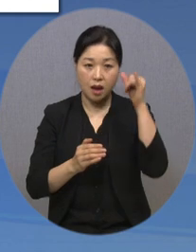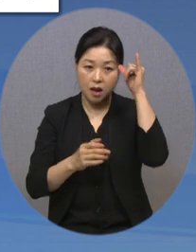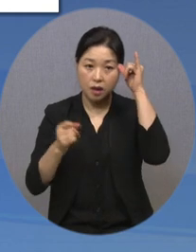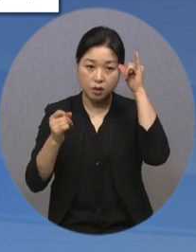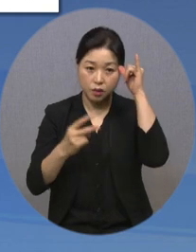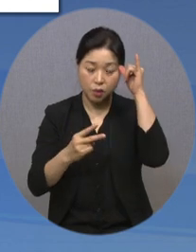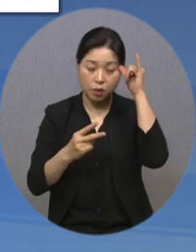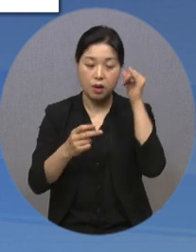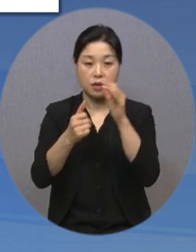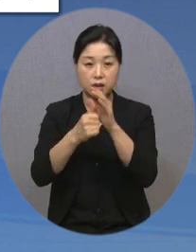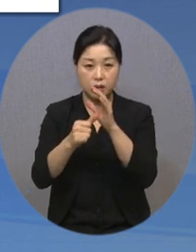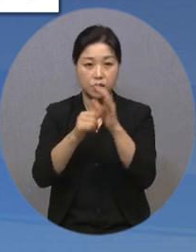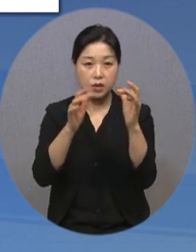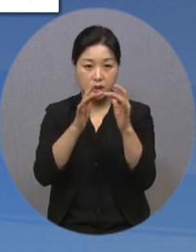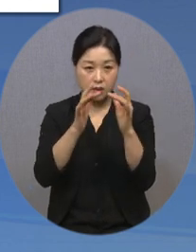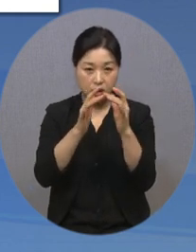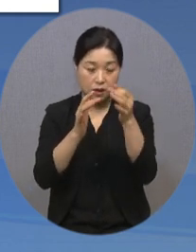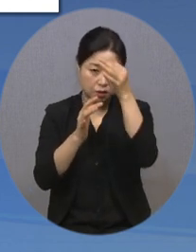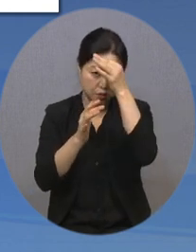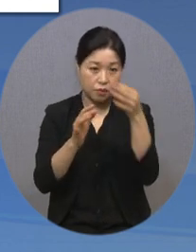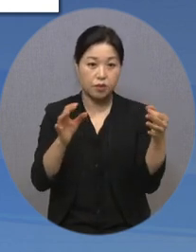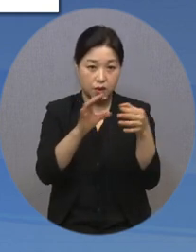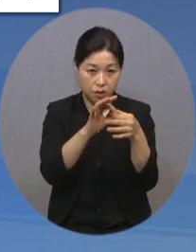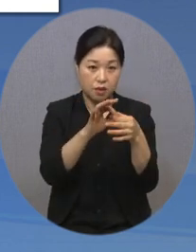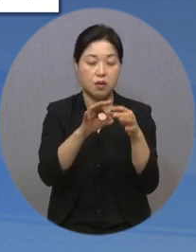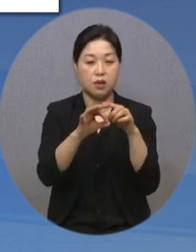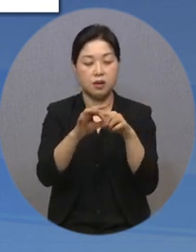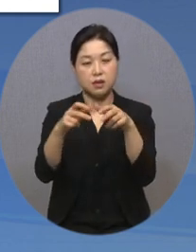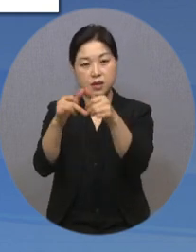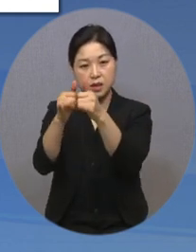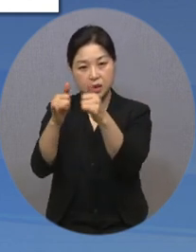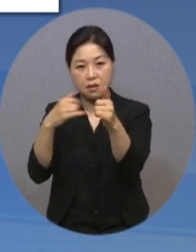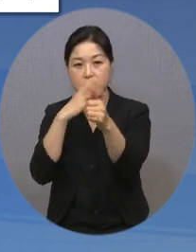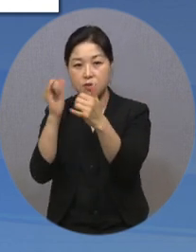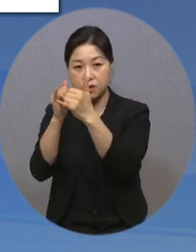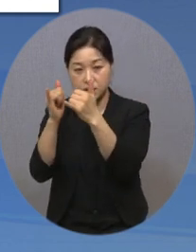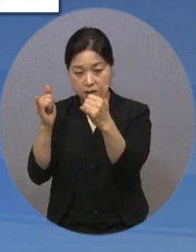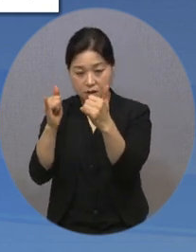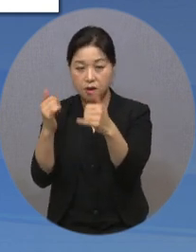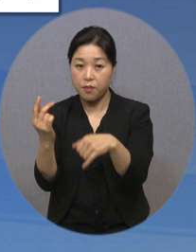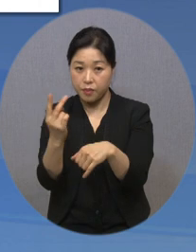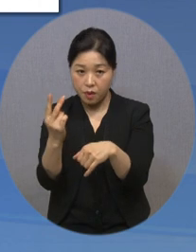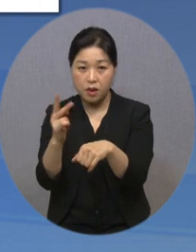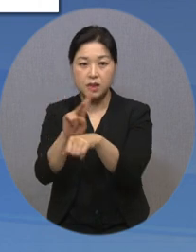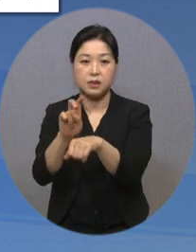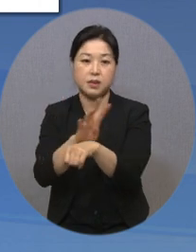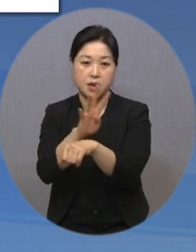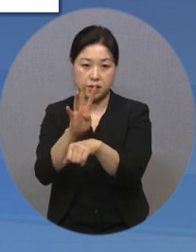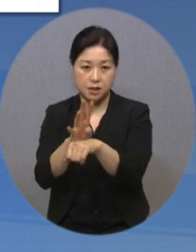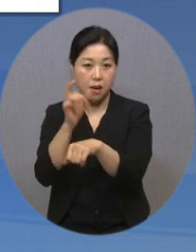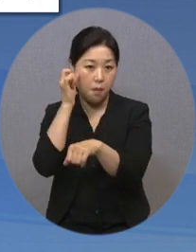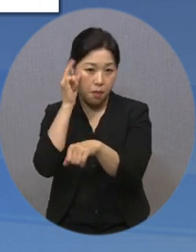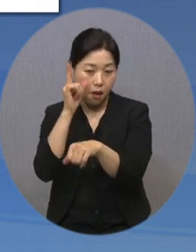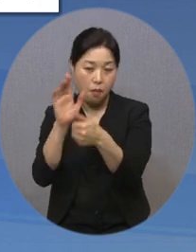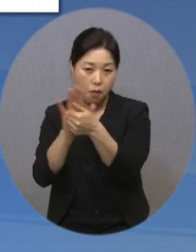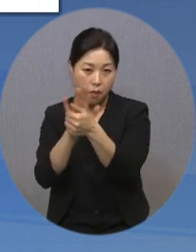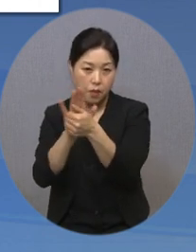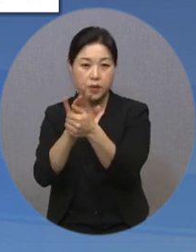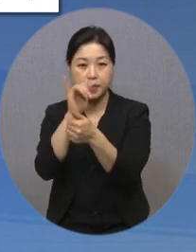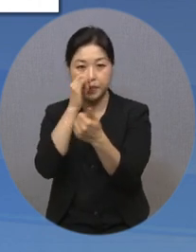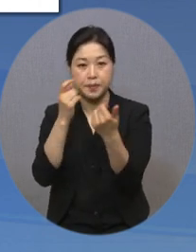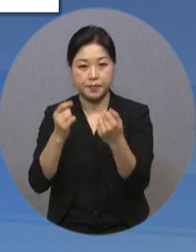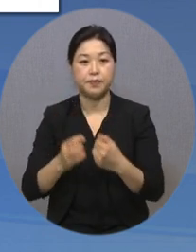첨단 기술을 활용해 장애인과 고령자를 대상으로 24시간 스마트 돌봄 서비스를 제공합니다.